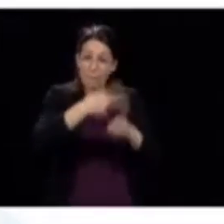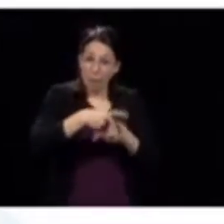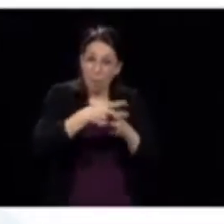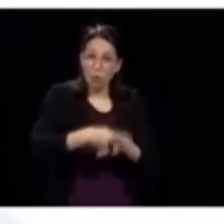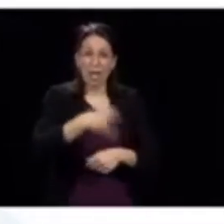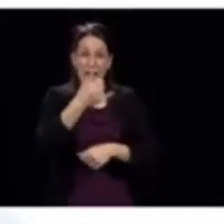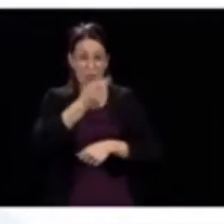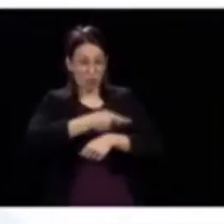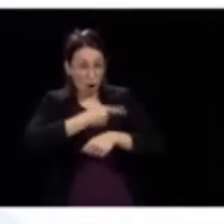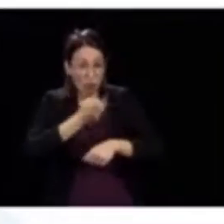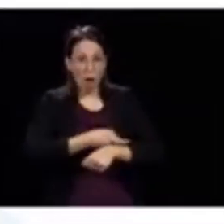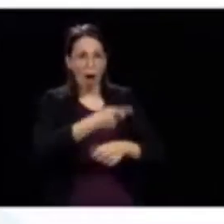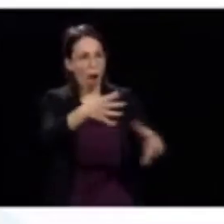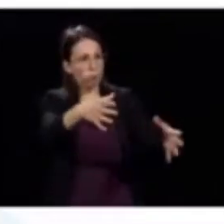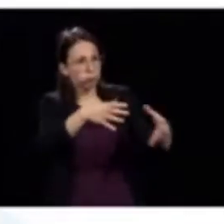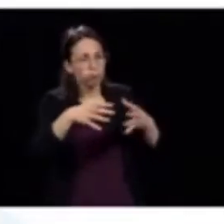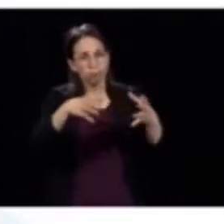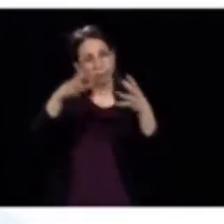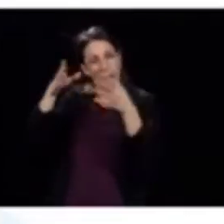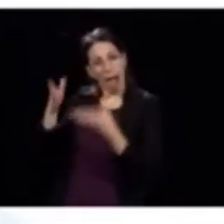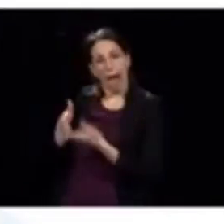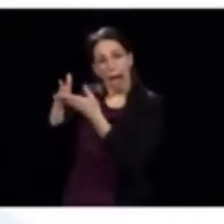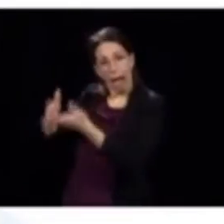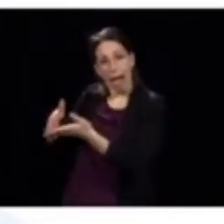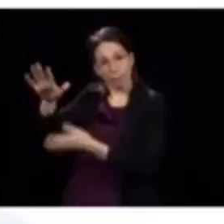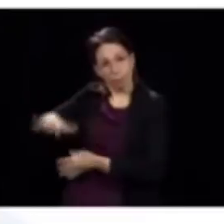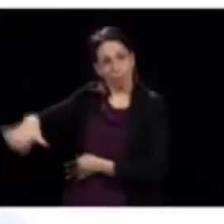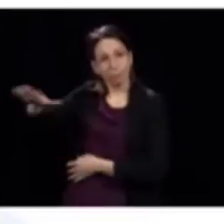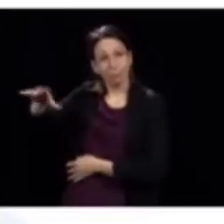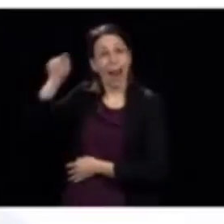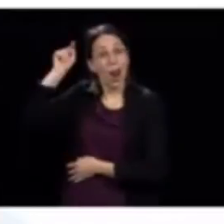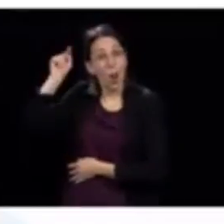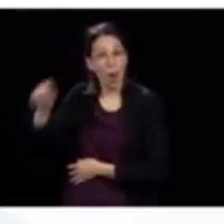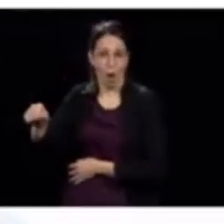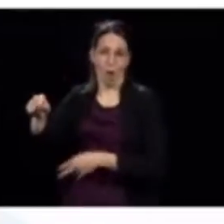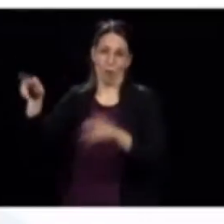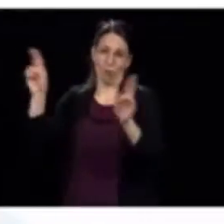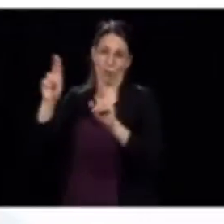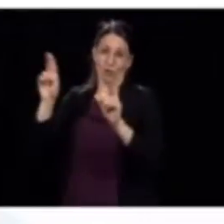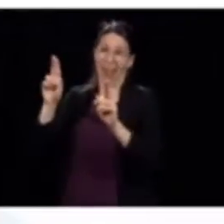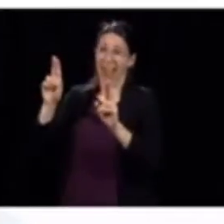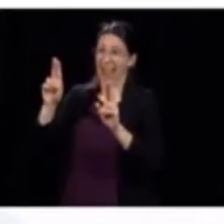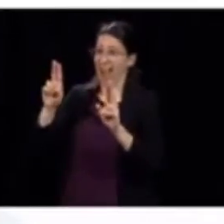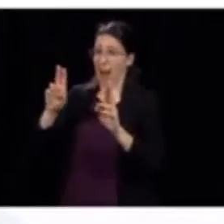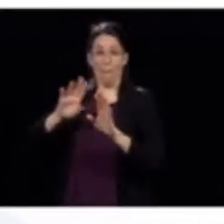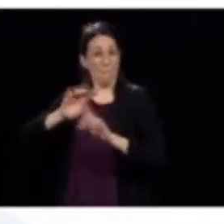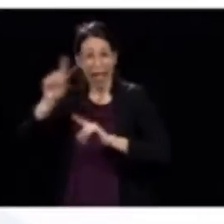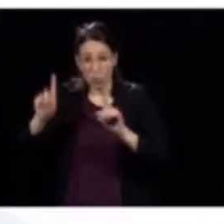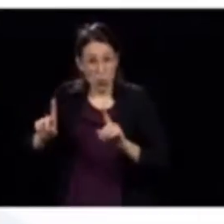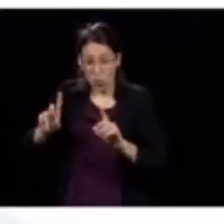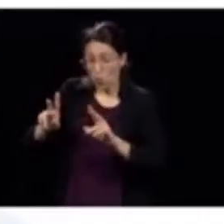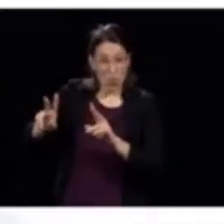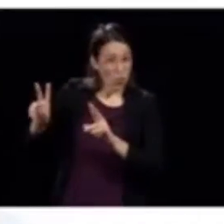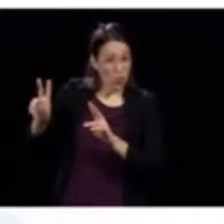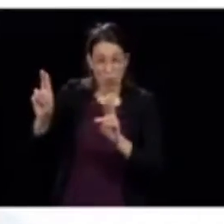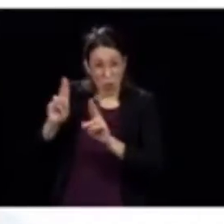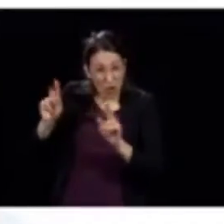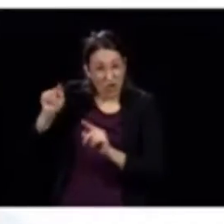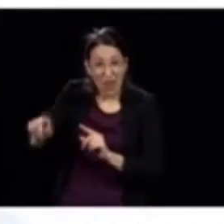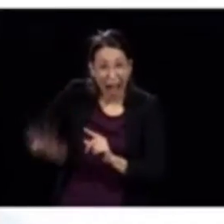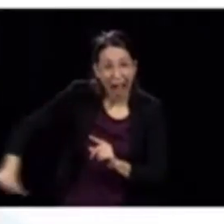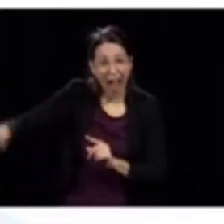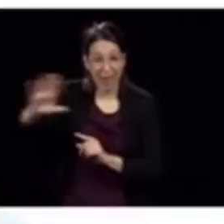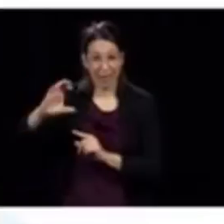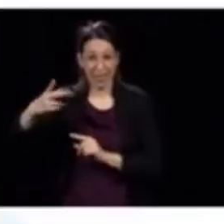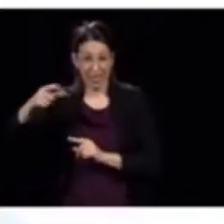préposés et médecins, de venir donner un coup de main dans les CHSLD, parce que c'est là qu'il y l'urgence nationale. C'est là qu'on a eu